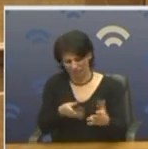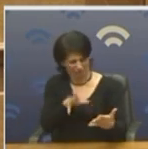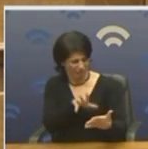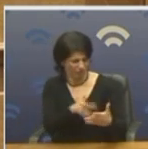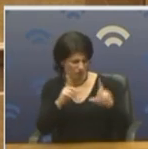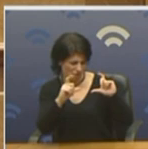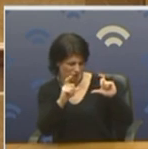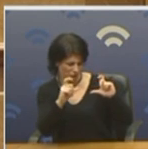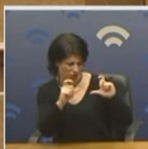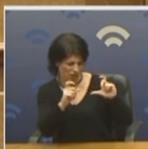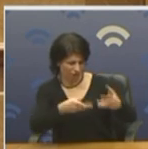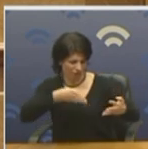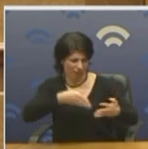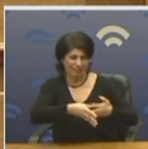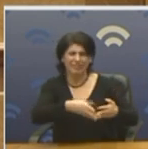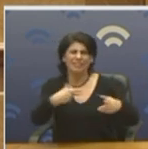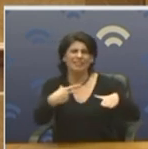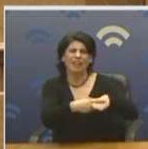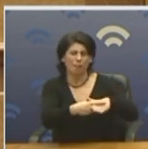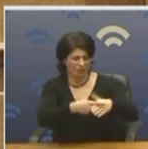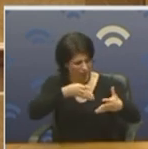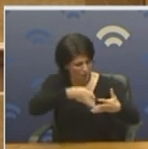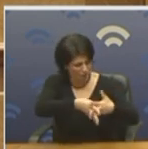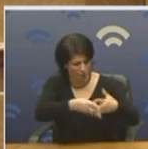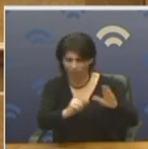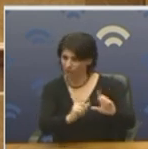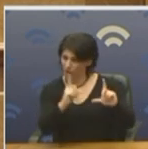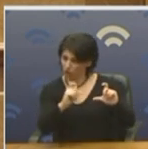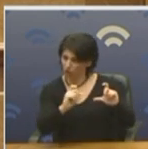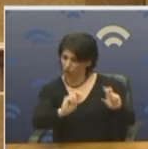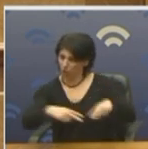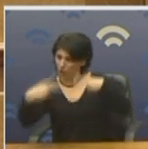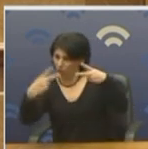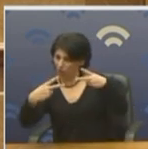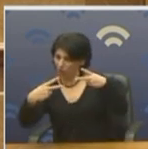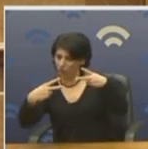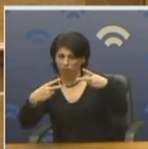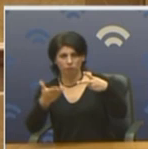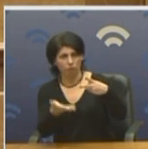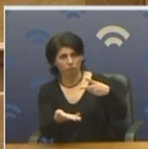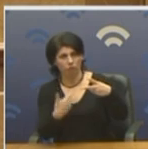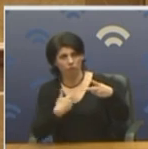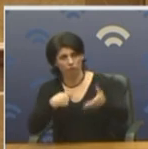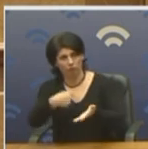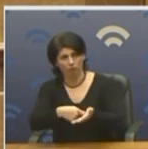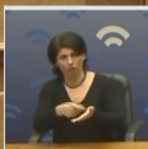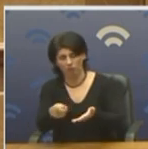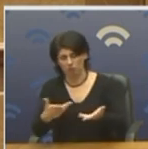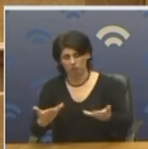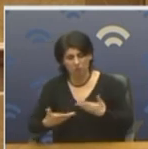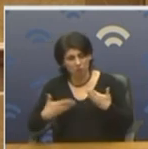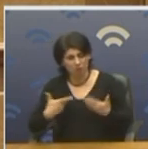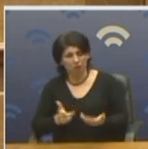Τι θέλουν να δείξουν. Δεν το κατάλαβα αυτό. Όμως η προτροπή του Πρωθυπουργού με προβλημάτισε. Γιατί τον περίμενα ειλικρινά πιο μοντέρνο και πιο